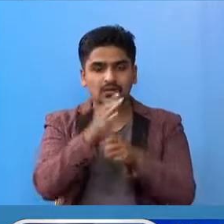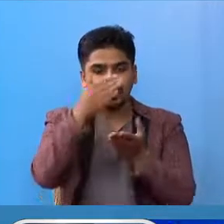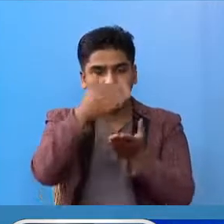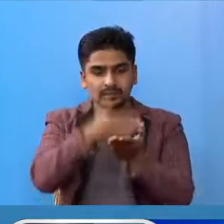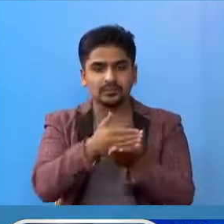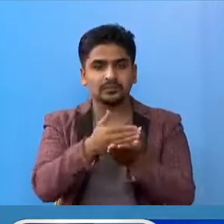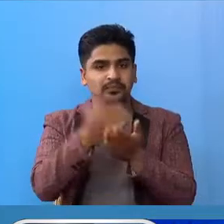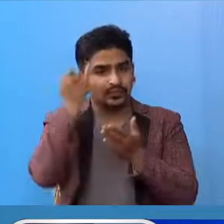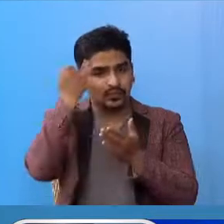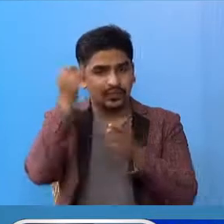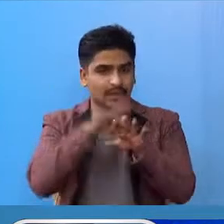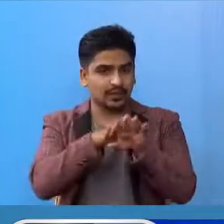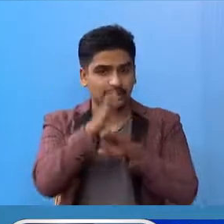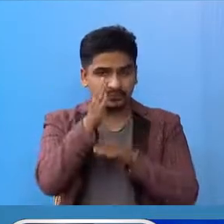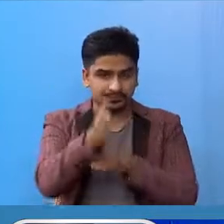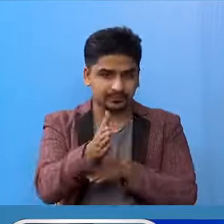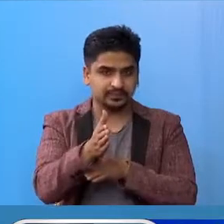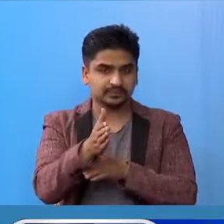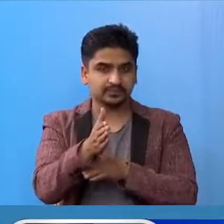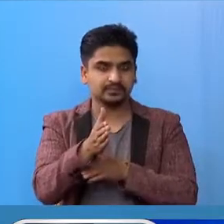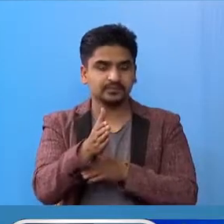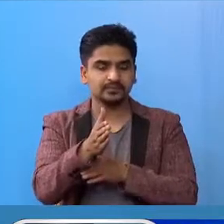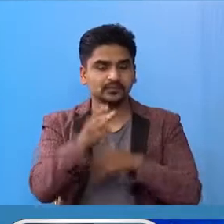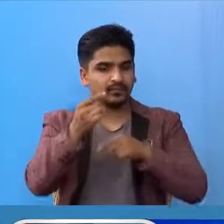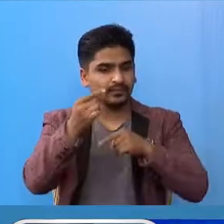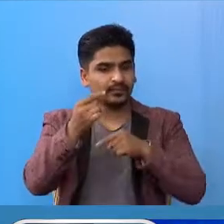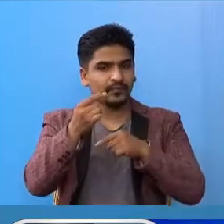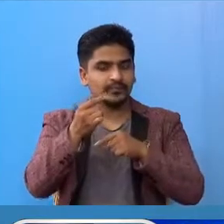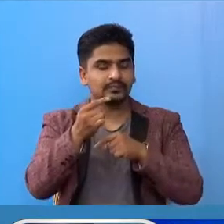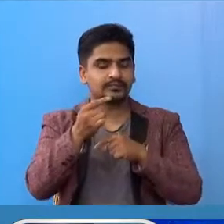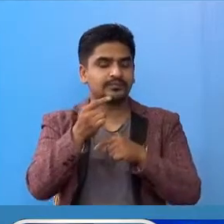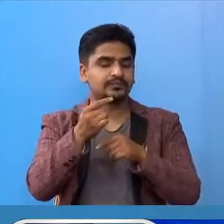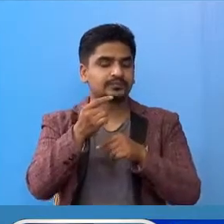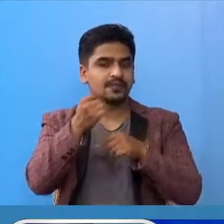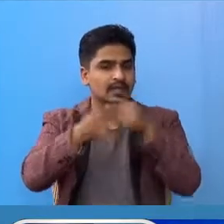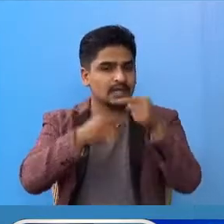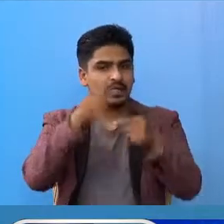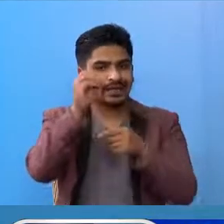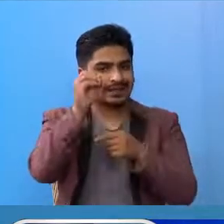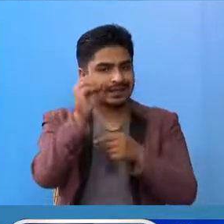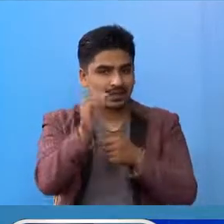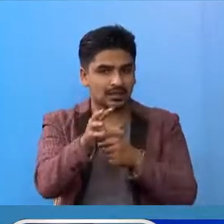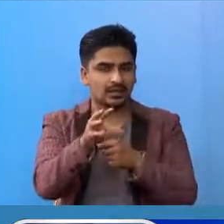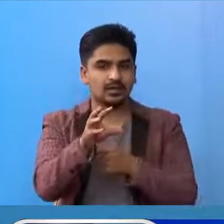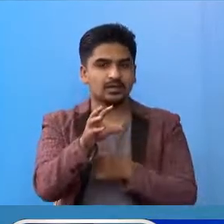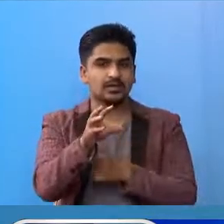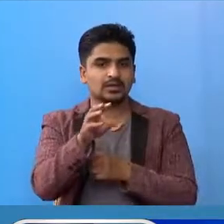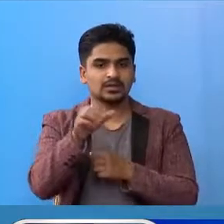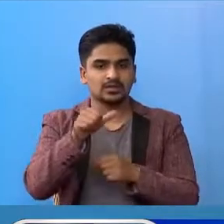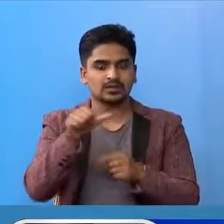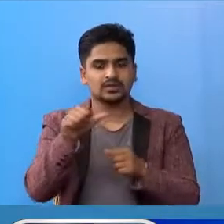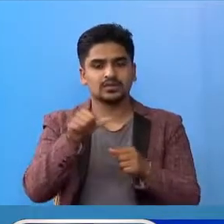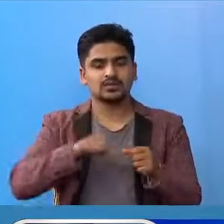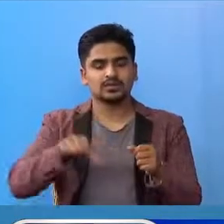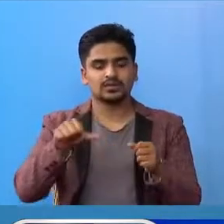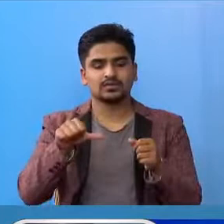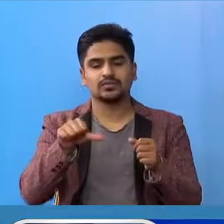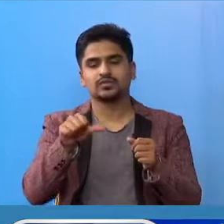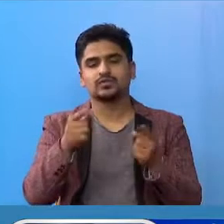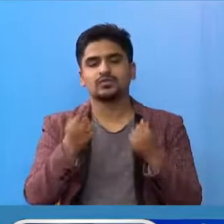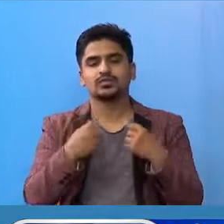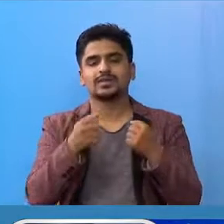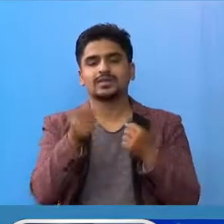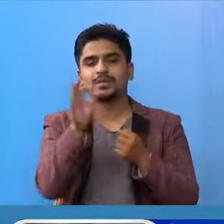रोक्ठाम का उपाय हरूले निरंतरता दिन स्वास्त्य तथा